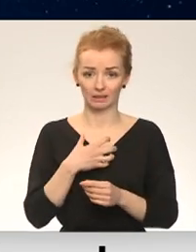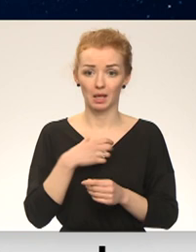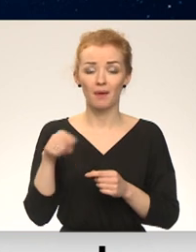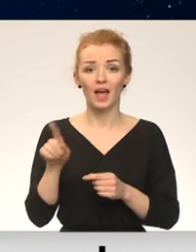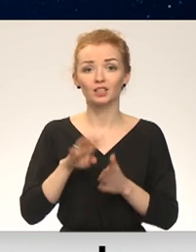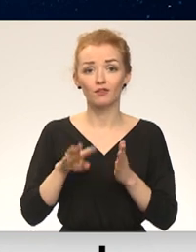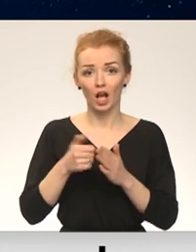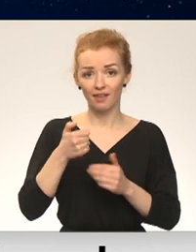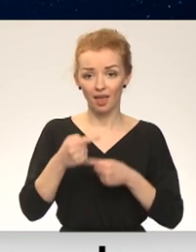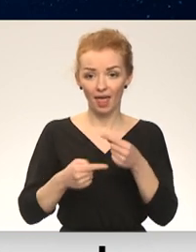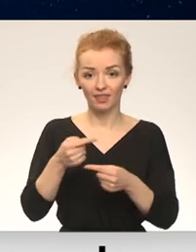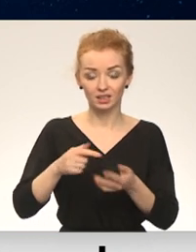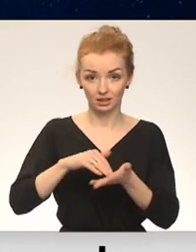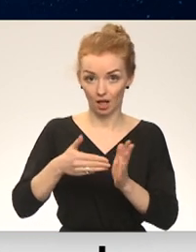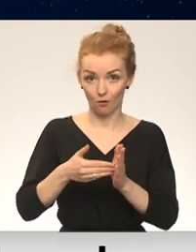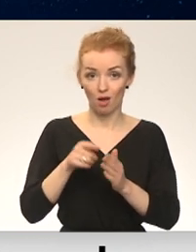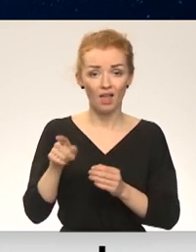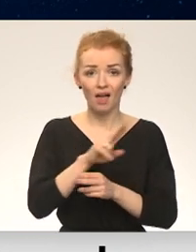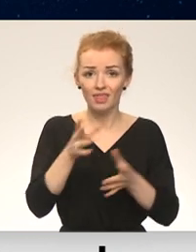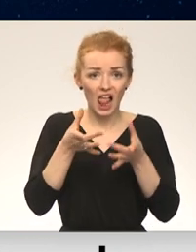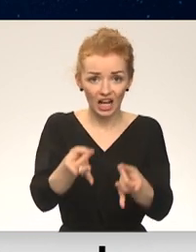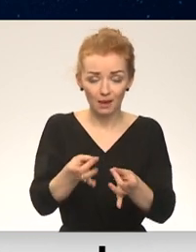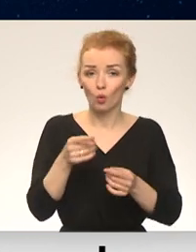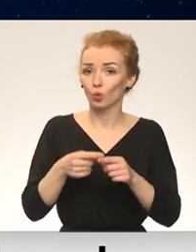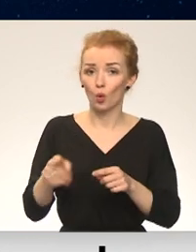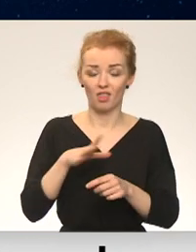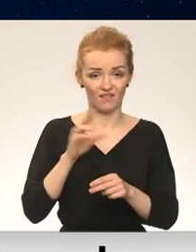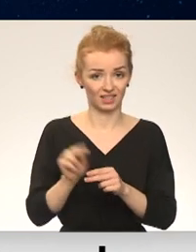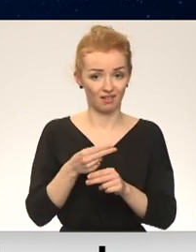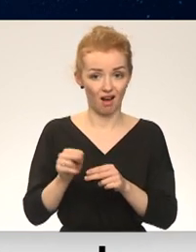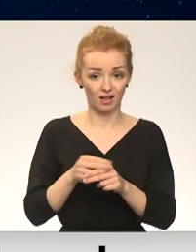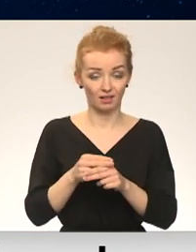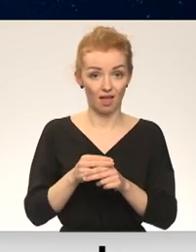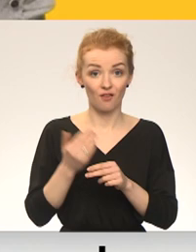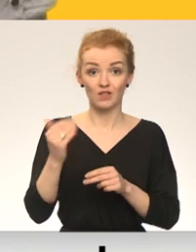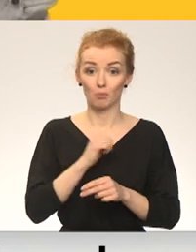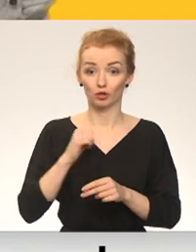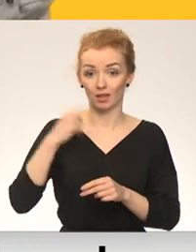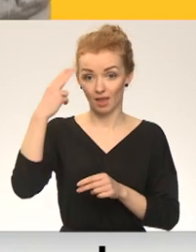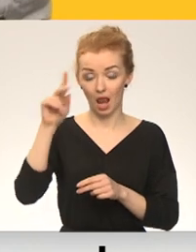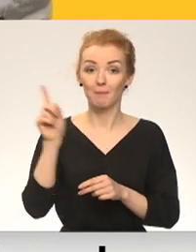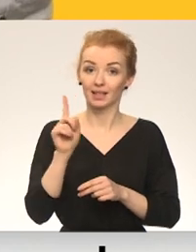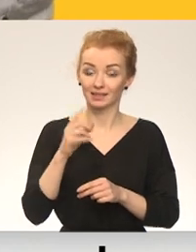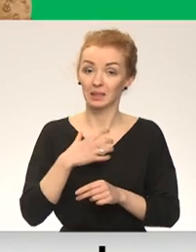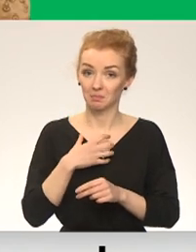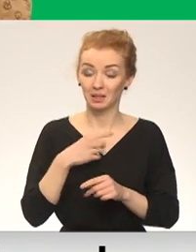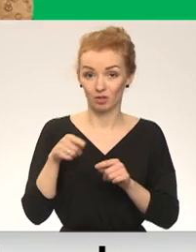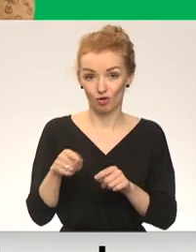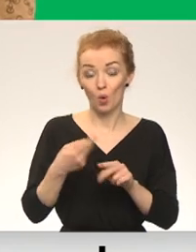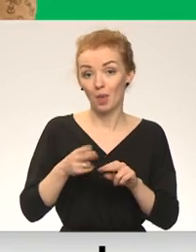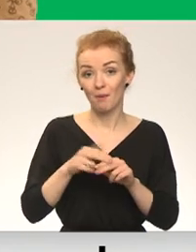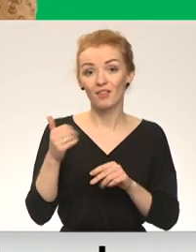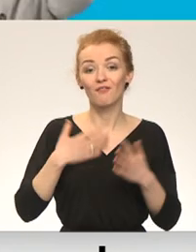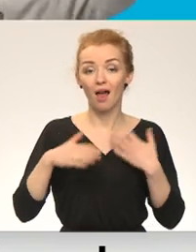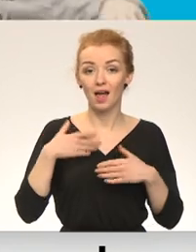ģenētisks stāvoklis. Tas nelīp un to nevar izārstēt. Velgas dēlam ir šis sindroms un visu, ko viņa vēlas, lai par